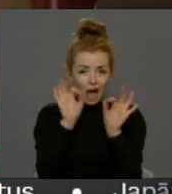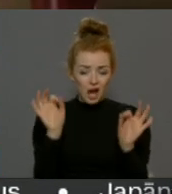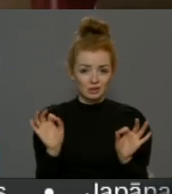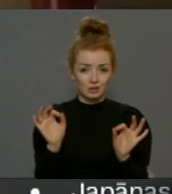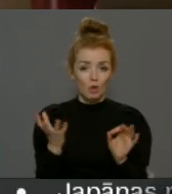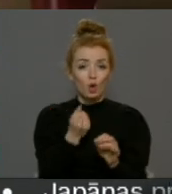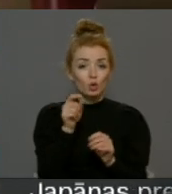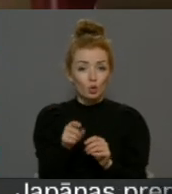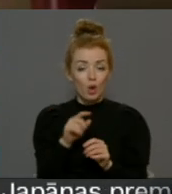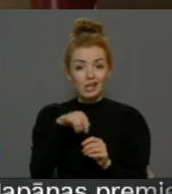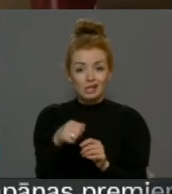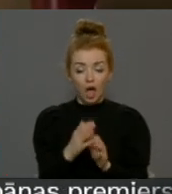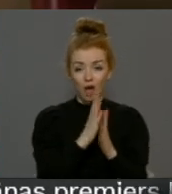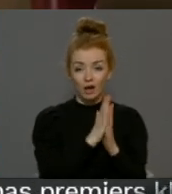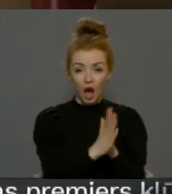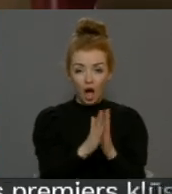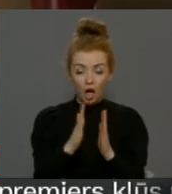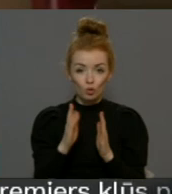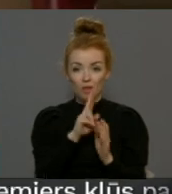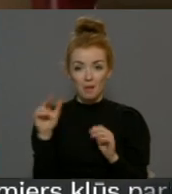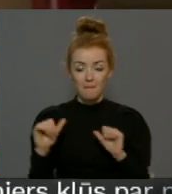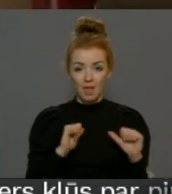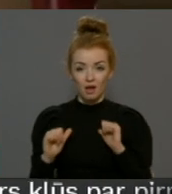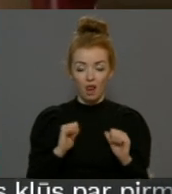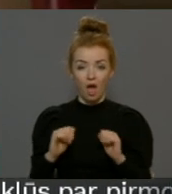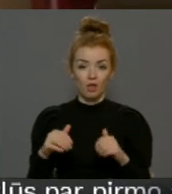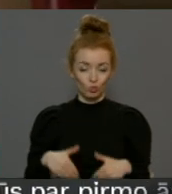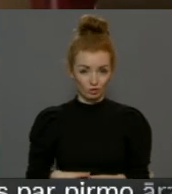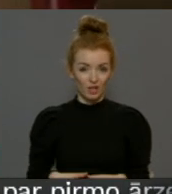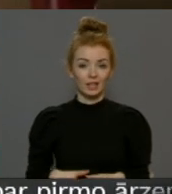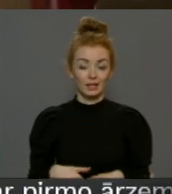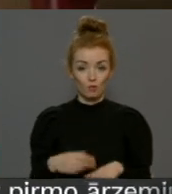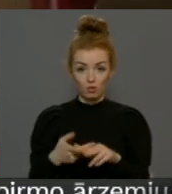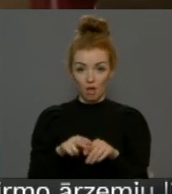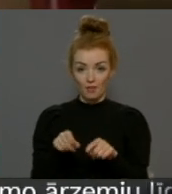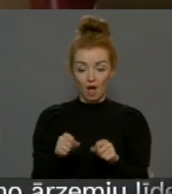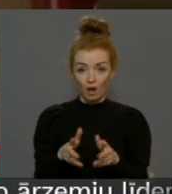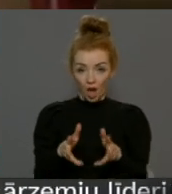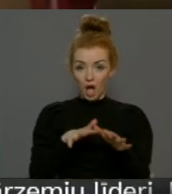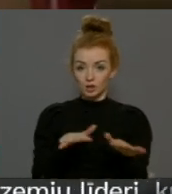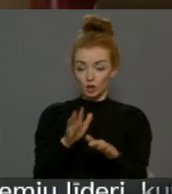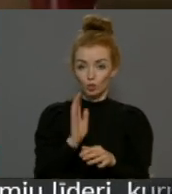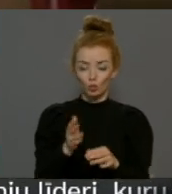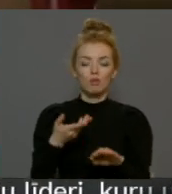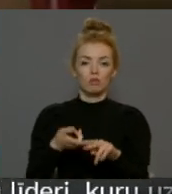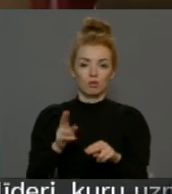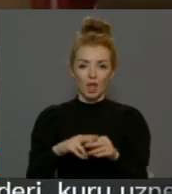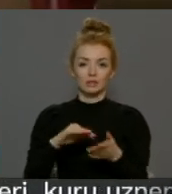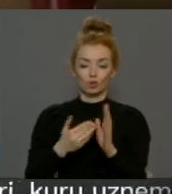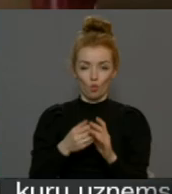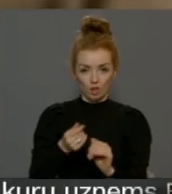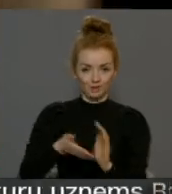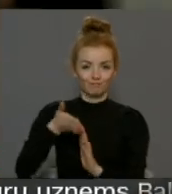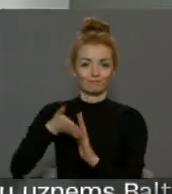Ja uz katru pirmo nepieklājīgo uzvedības padzīvi šāda reakcija būtu, arī situācija uzlabotos.